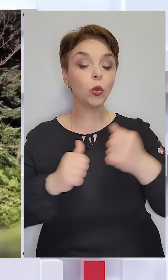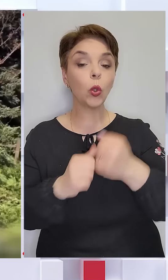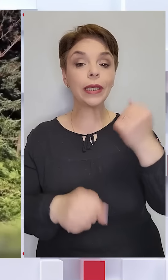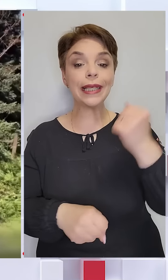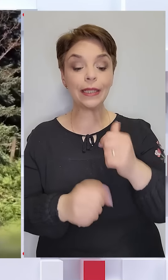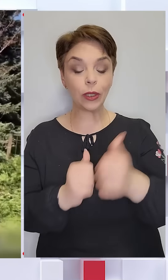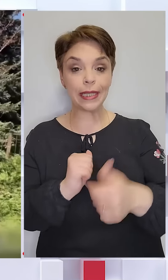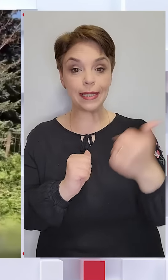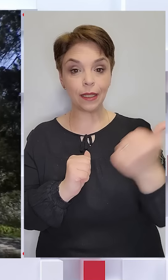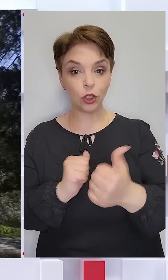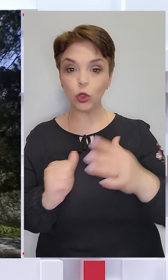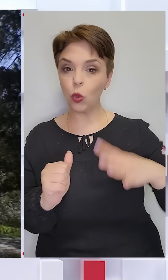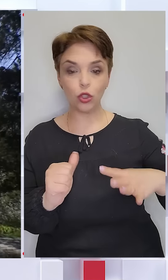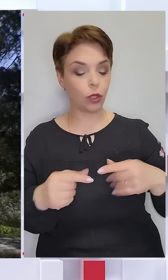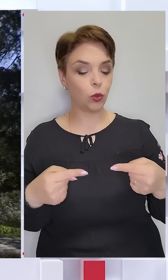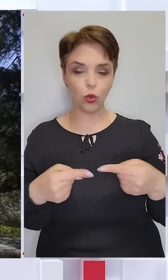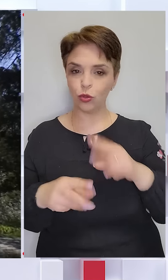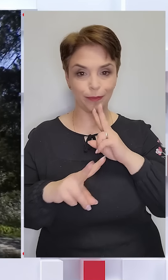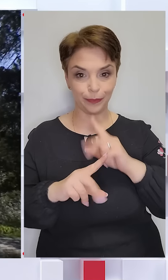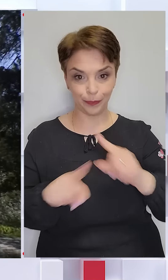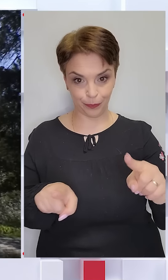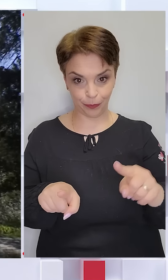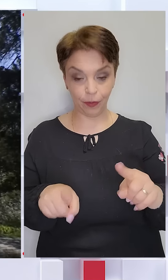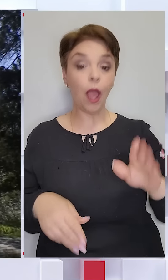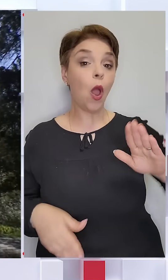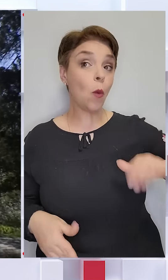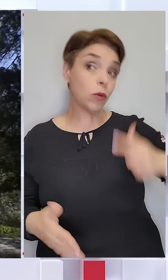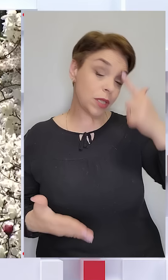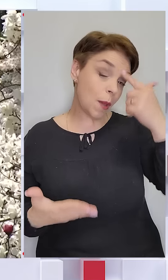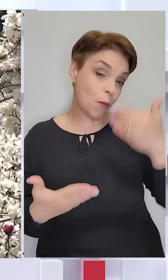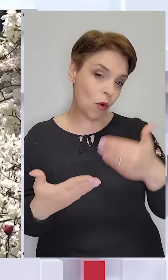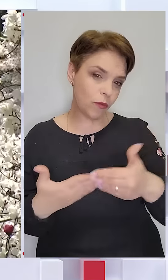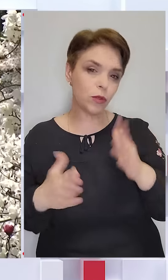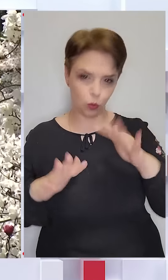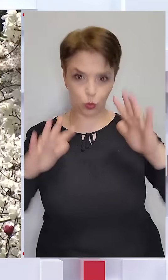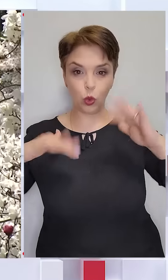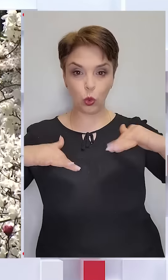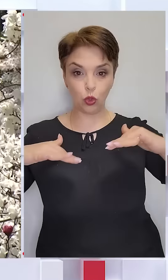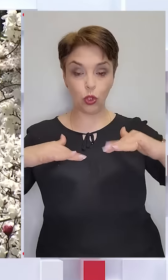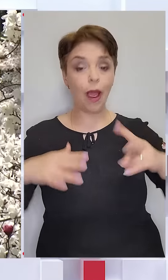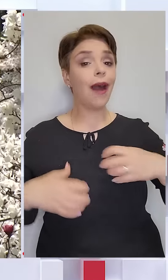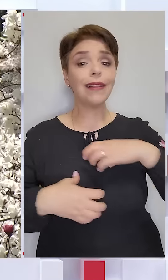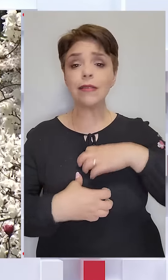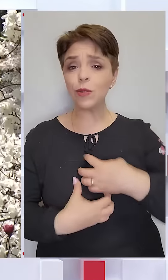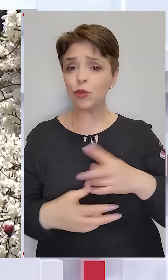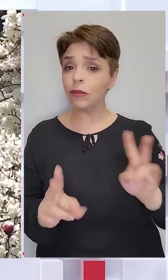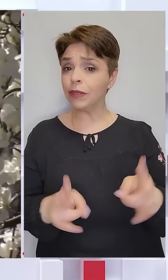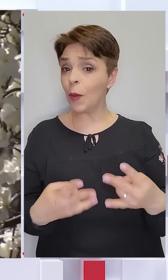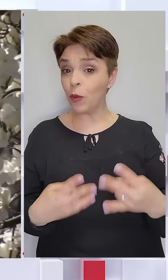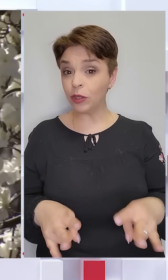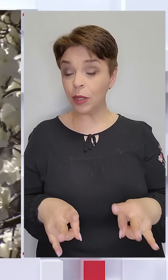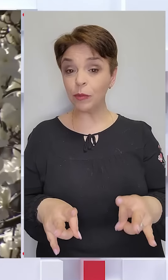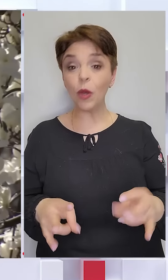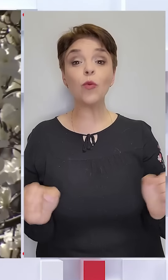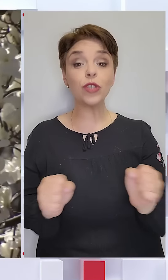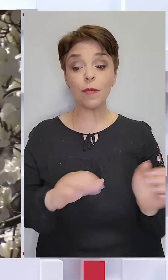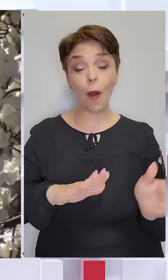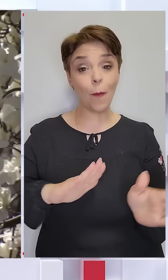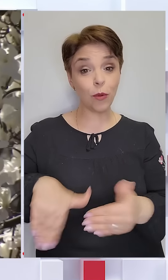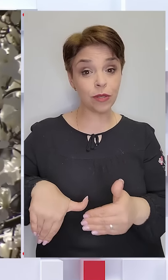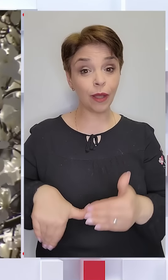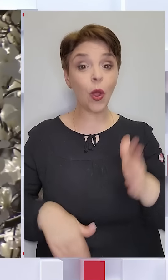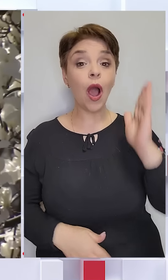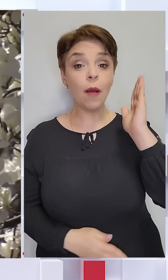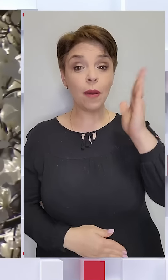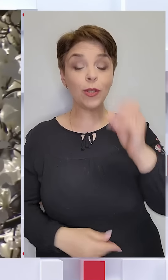робочого тижня їх очікувати точно не варте. Потім, ймовірно, проліться дощі. Але засмучуватися не потрібно, бо ж зима уже позаду, а